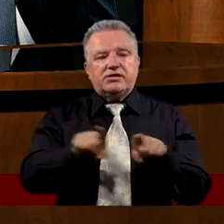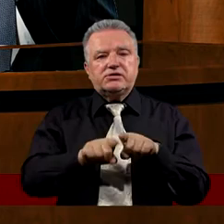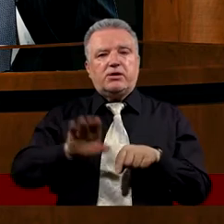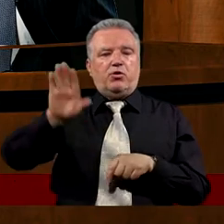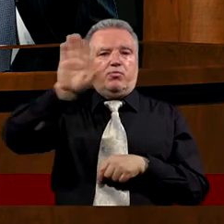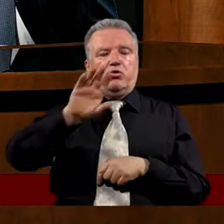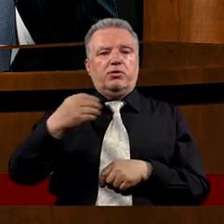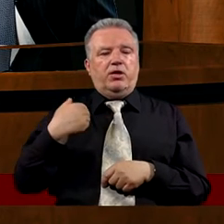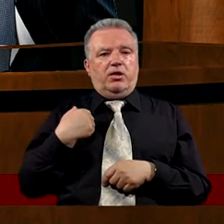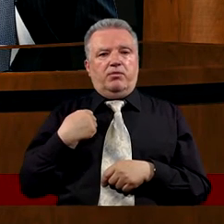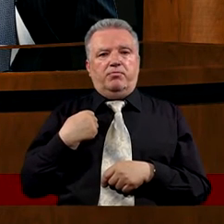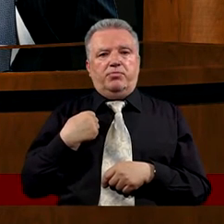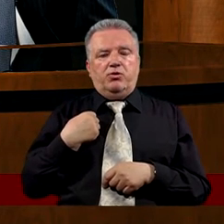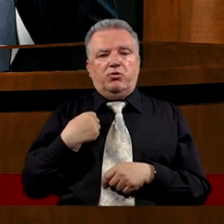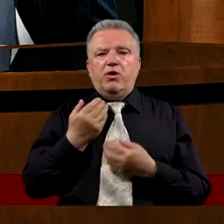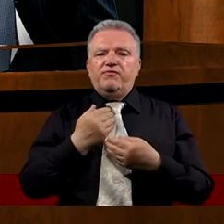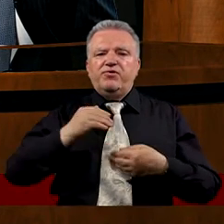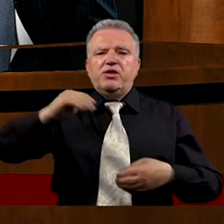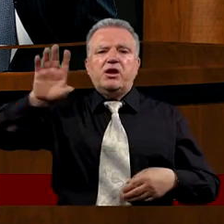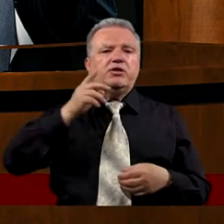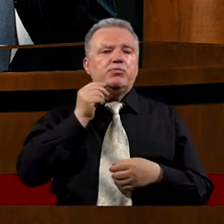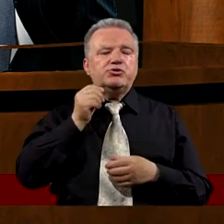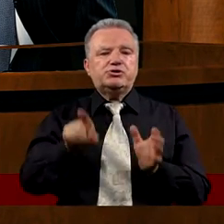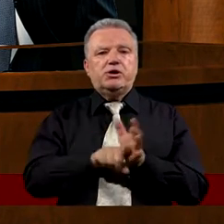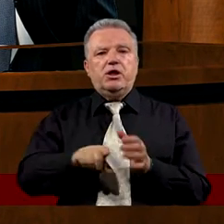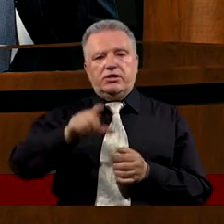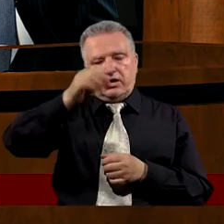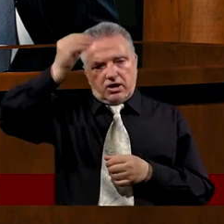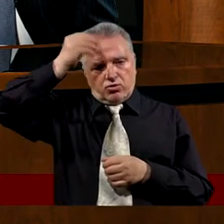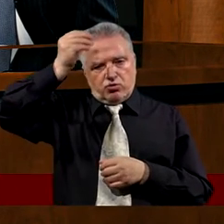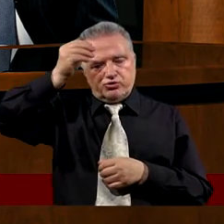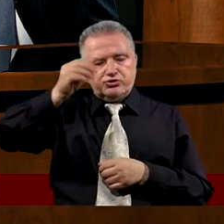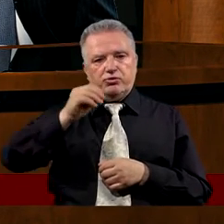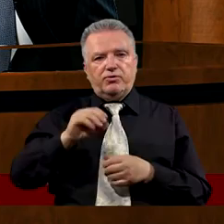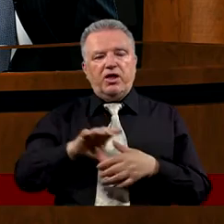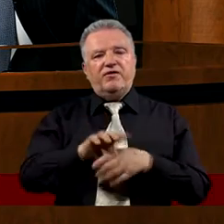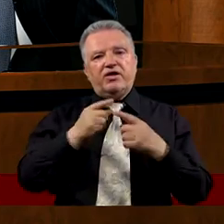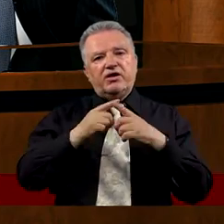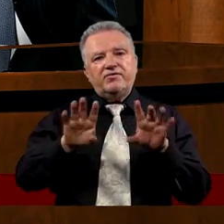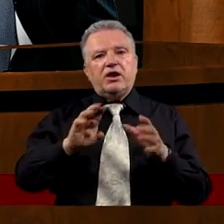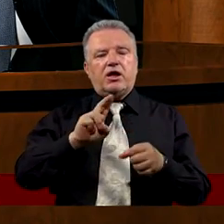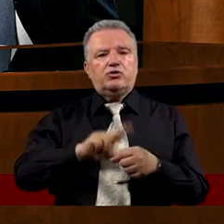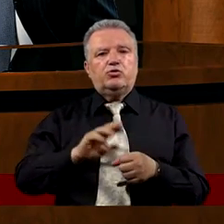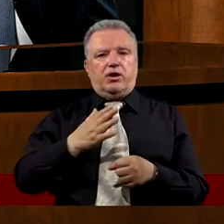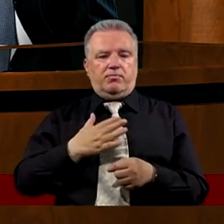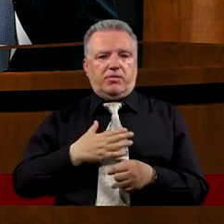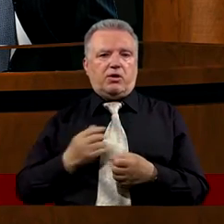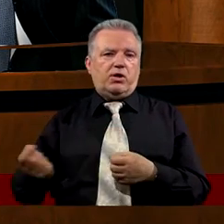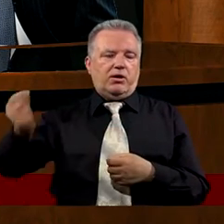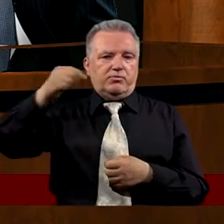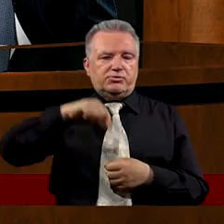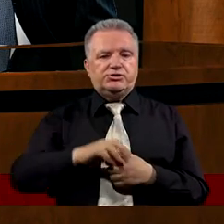Był niewątpliwie Ogromnym pocieszeniem Dla uczniów W tych chwilach Które miały nadejść